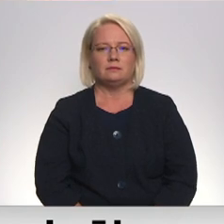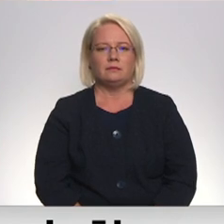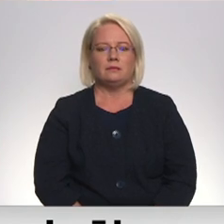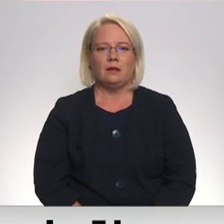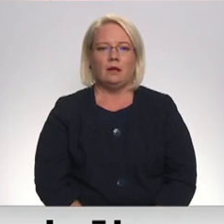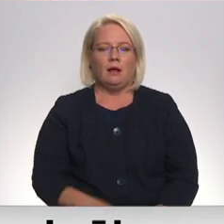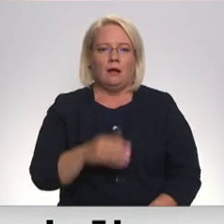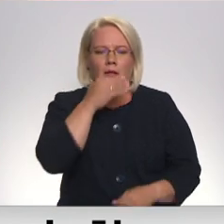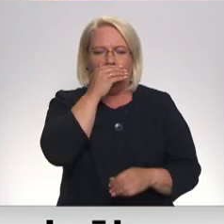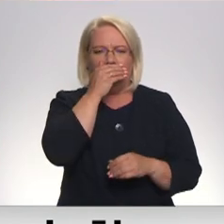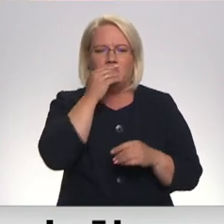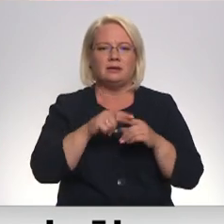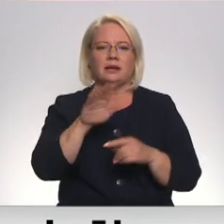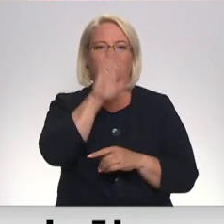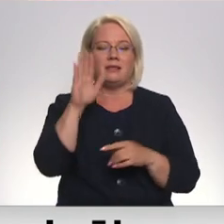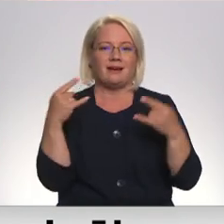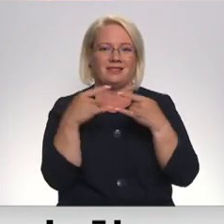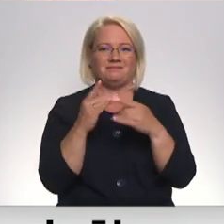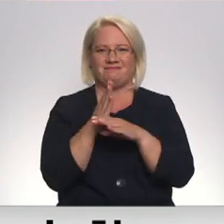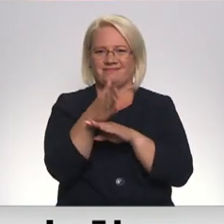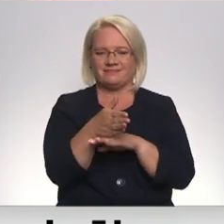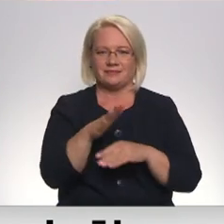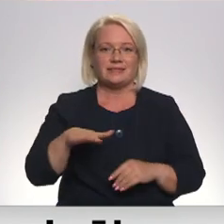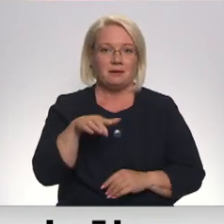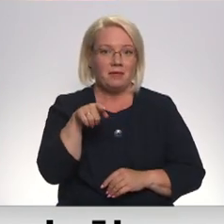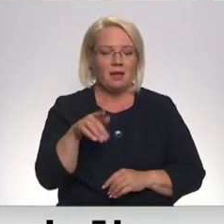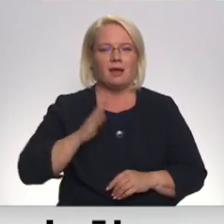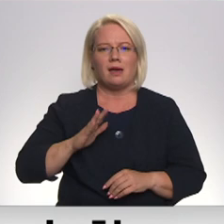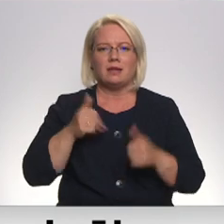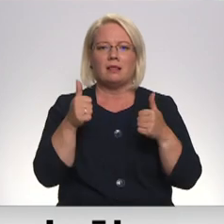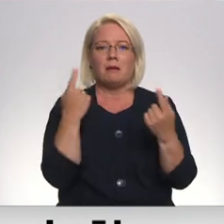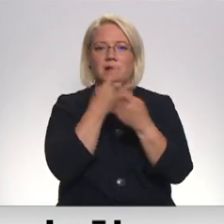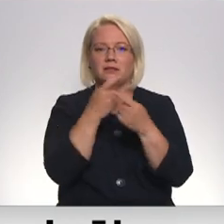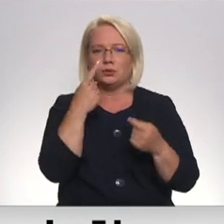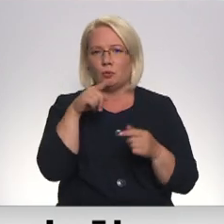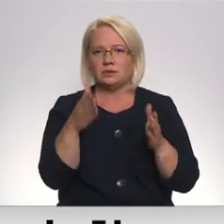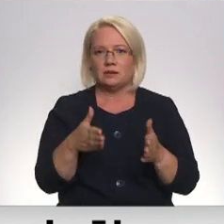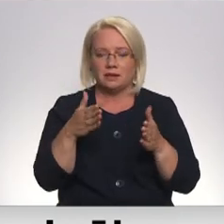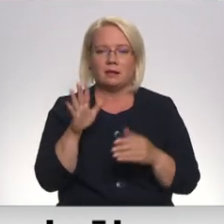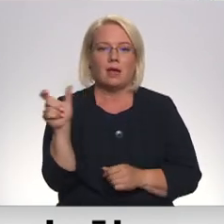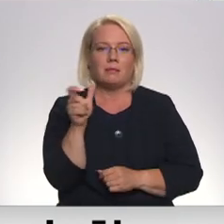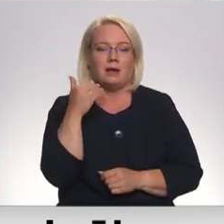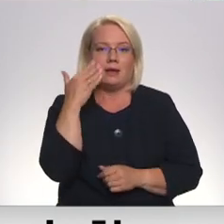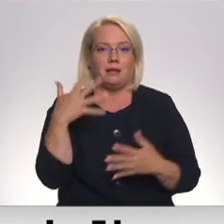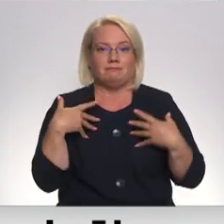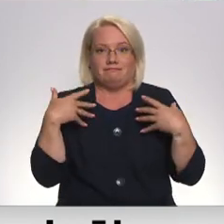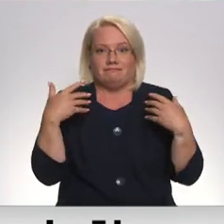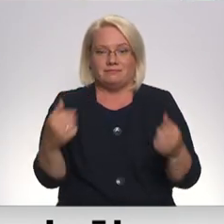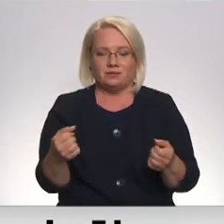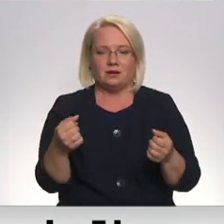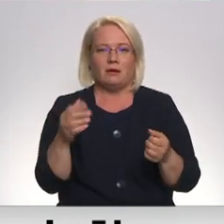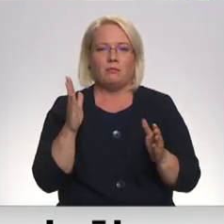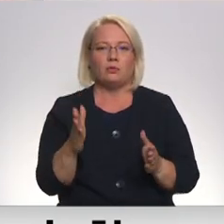Dienā, kad Retēvē viesojās pie Katrīnas ģimenes, viņa gaidīja labas ziņas no slimnīces. Lai brīdī, kad izveseļojies, būs